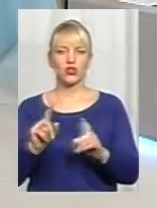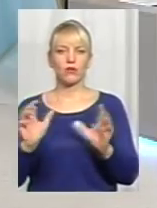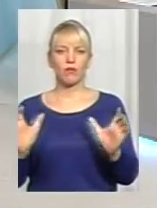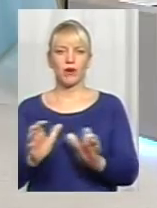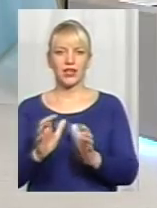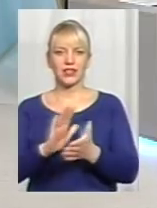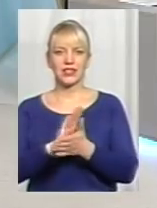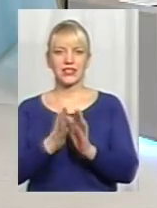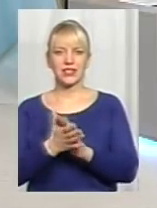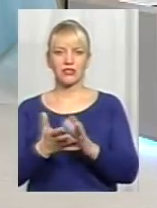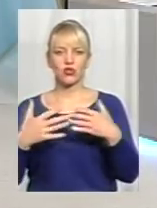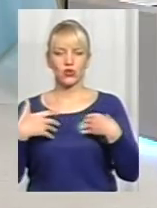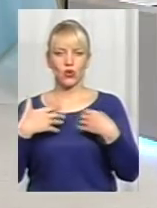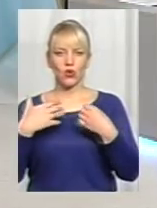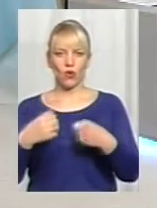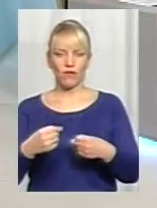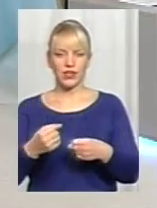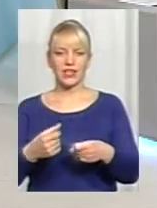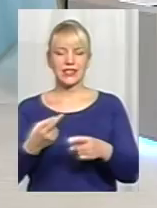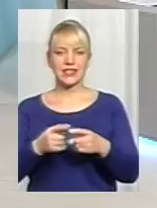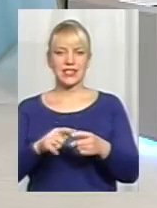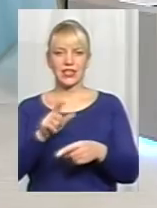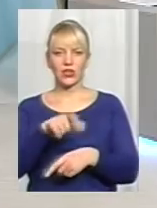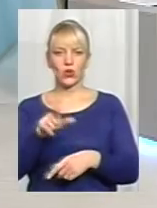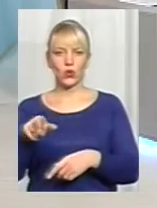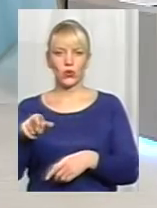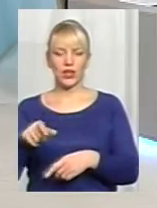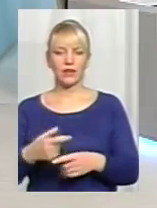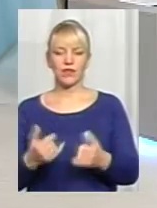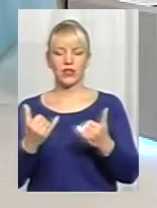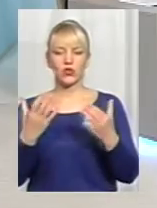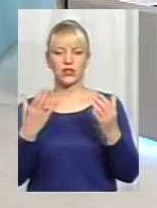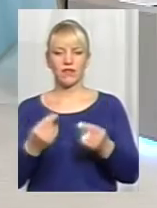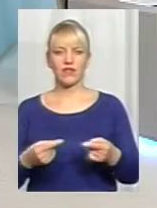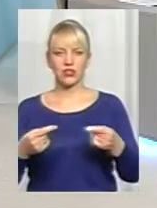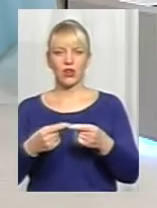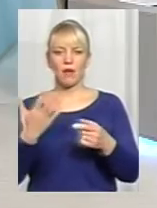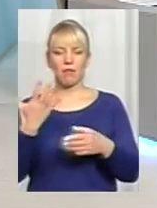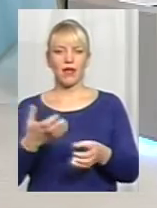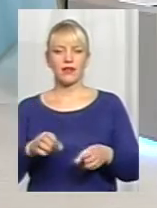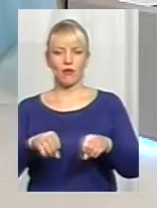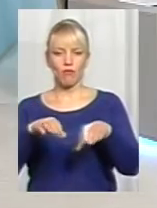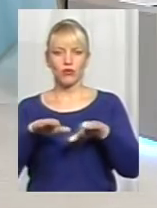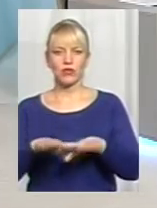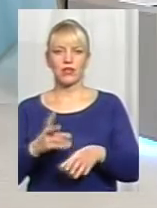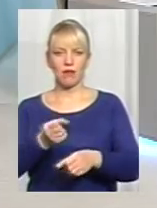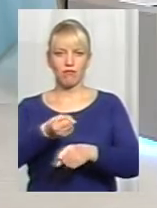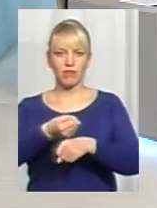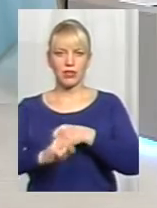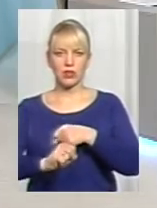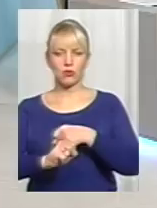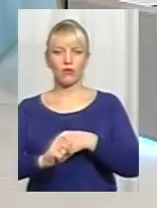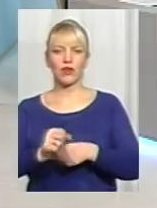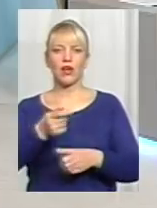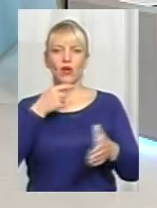вказаних засуджених. На сьогоднішній день визначено судом 5 постанов на примусове годування вказаних